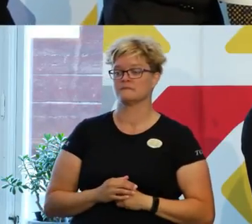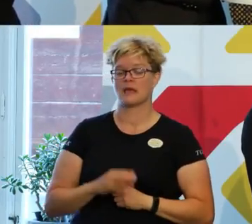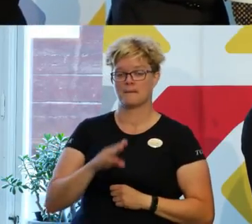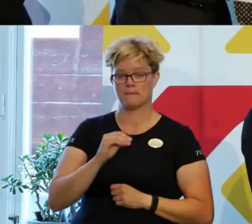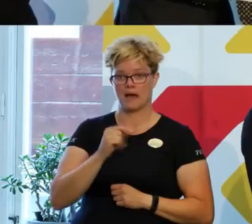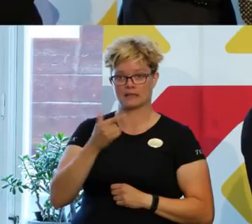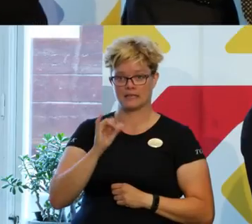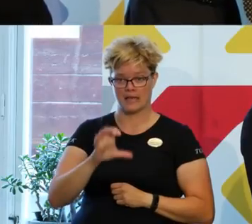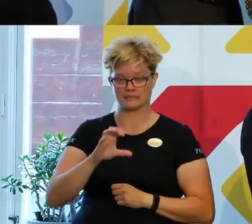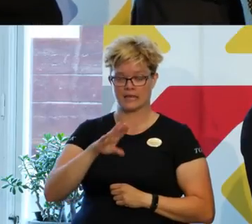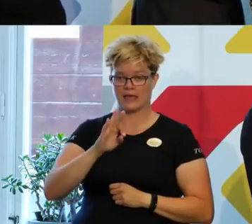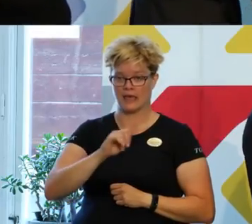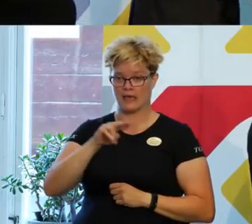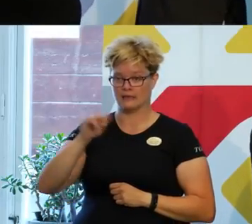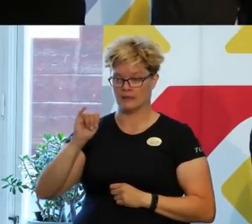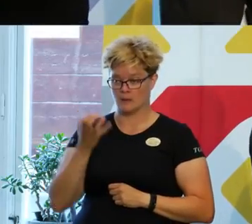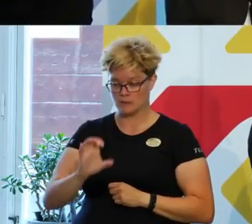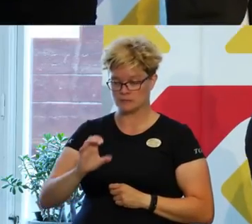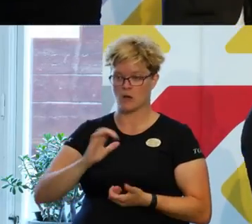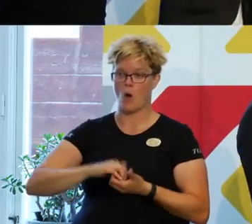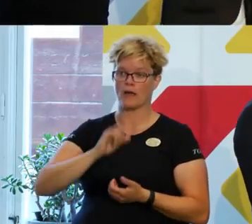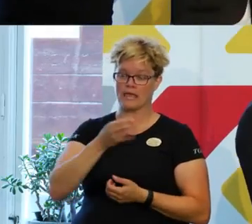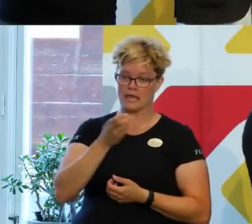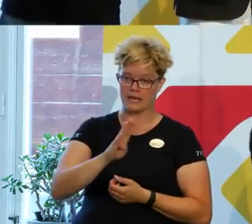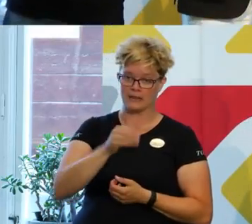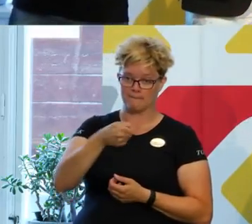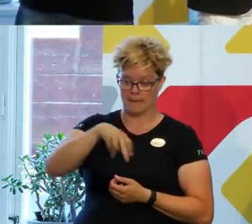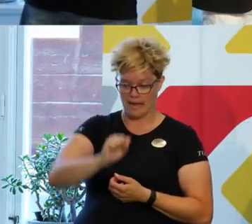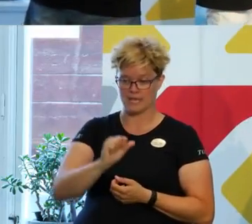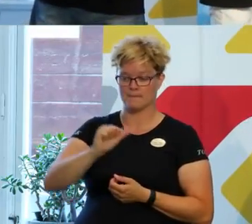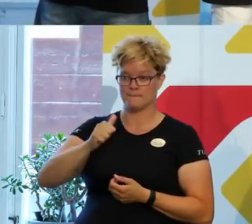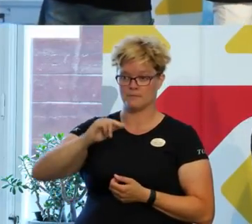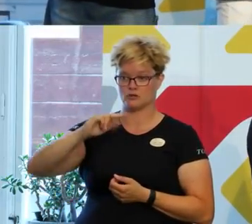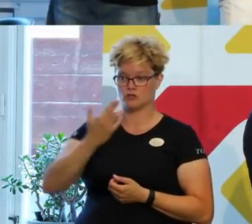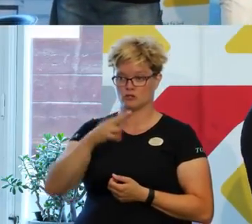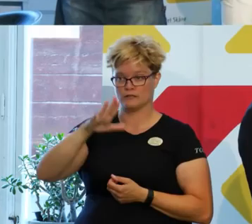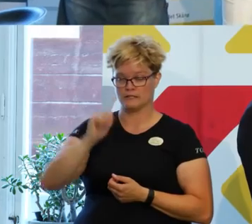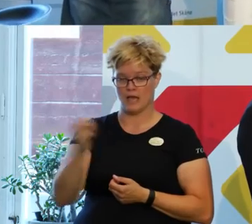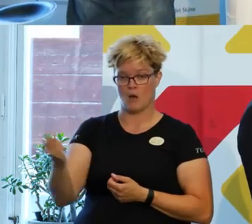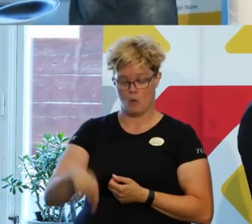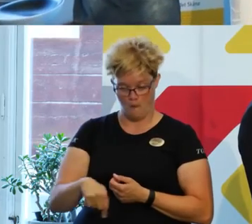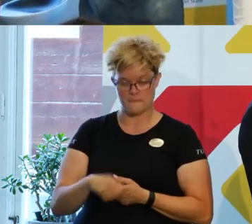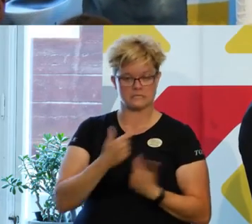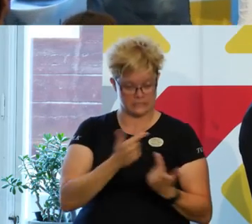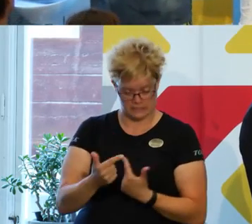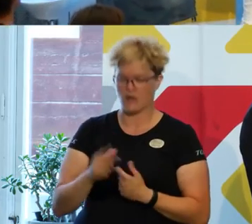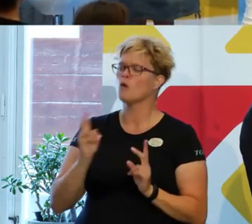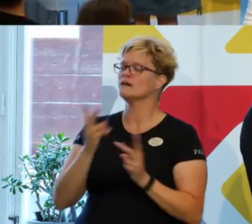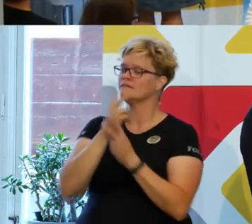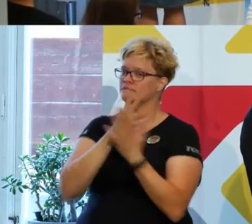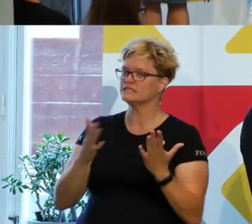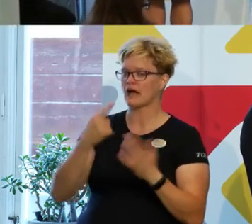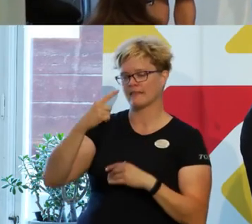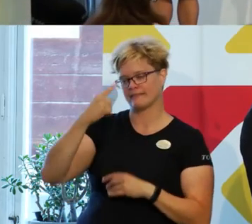Mattias Hennius kom hit, Ingrid Bergbrynje. Tack. Men vi vill också avsluta med en tänkvärd film